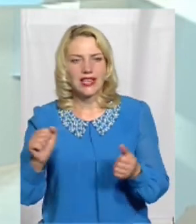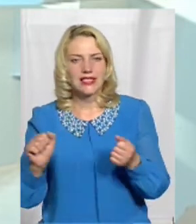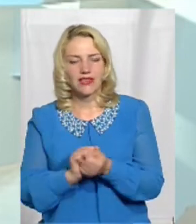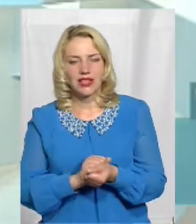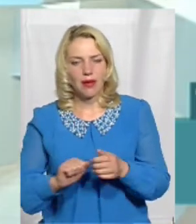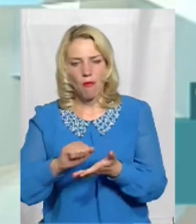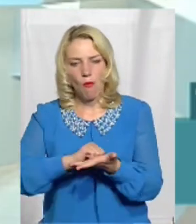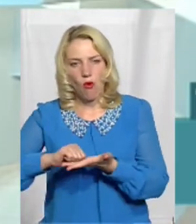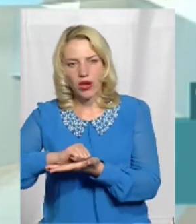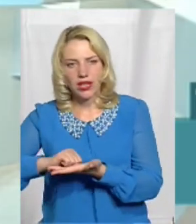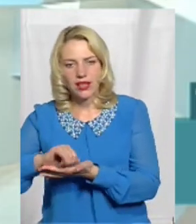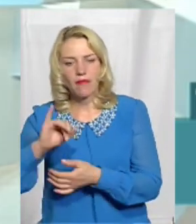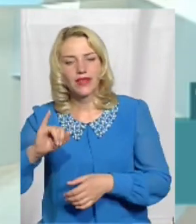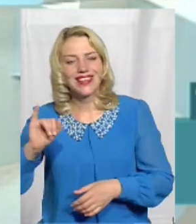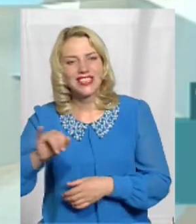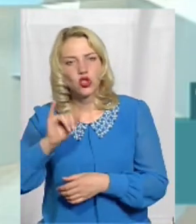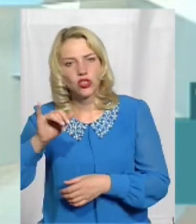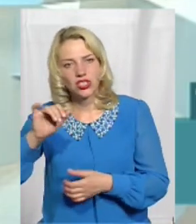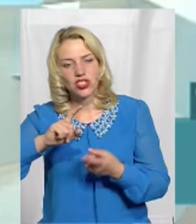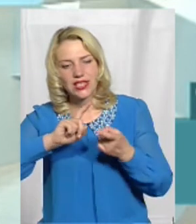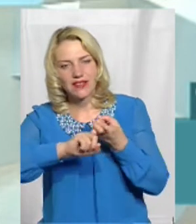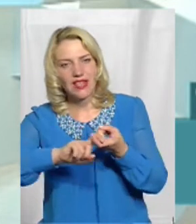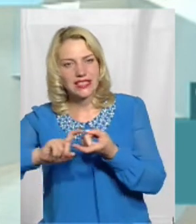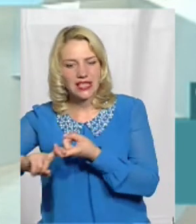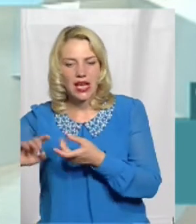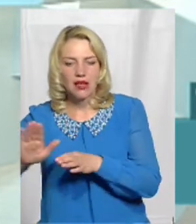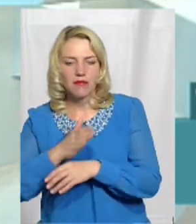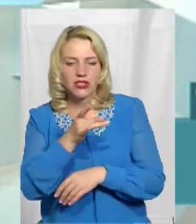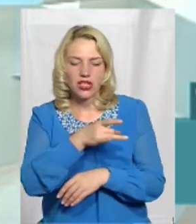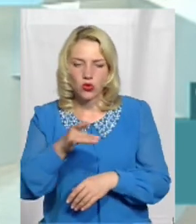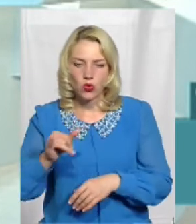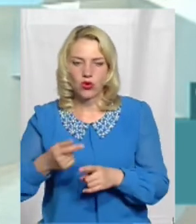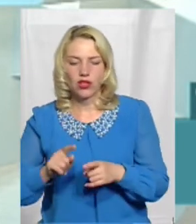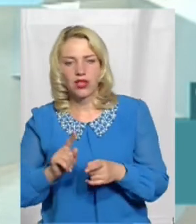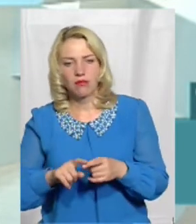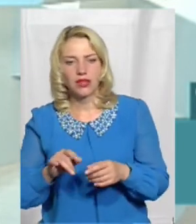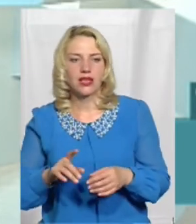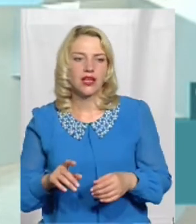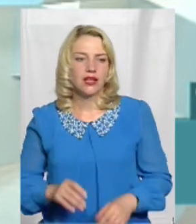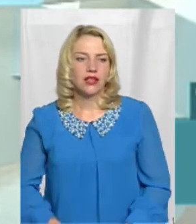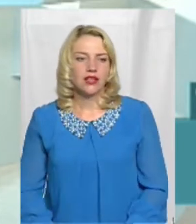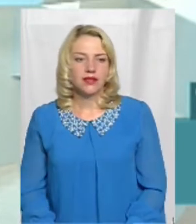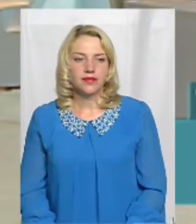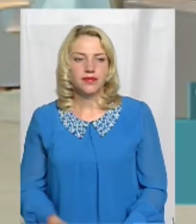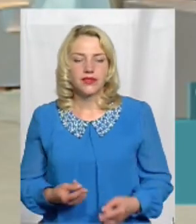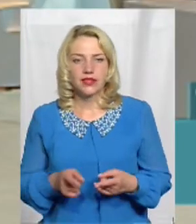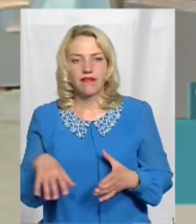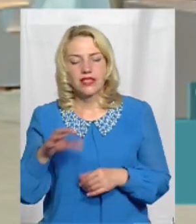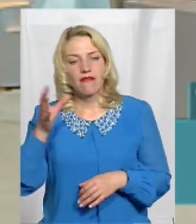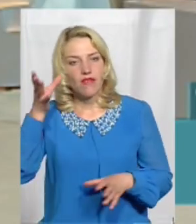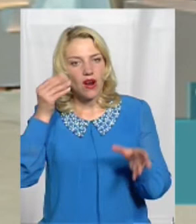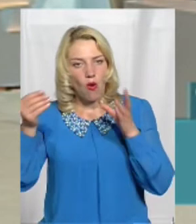І історичні зв'язки між регіонами, між районами Чи населеними пунктами Це все